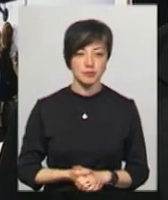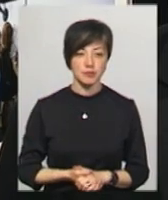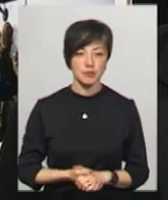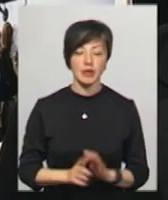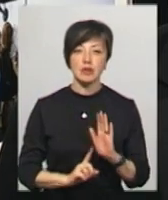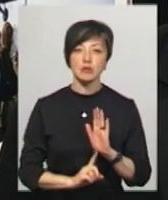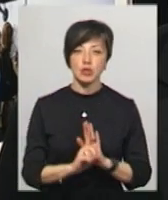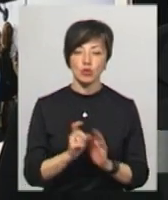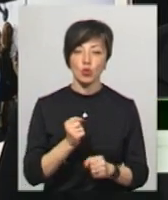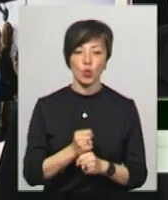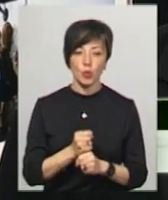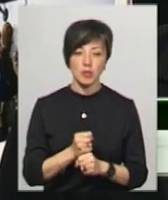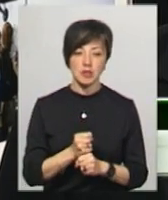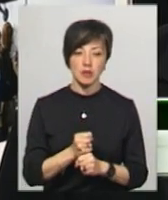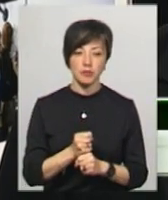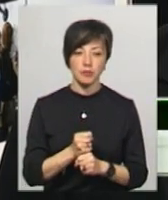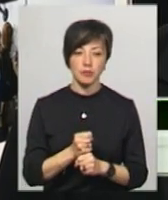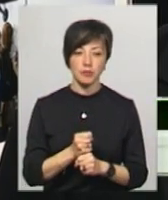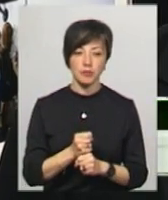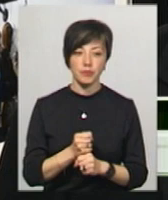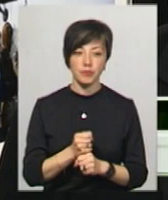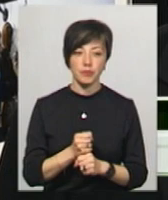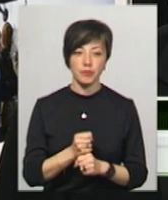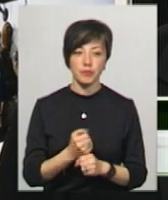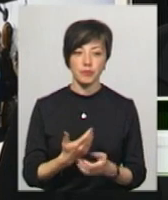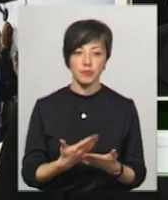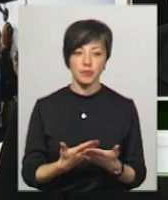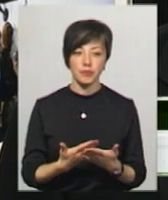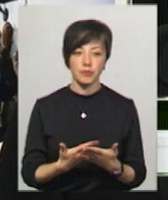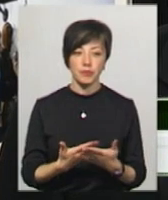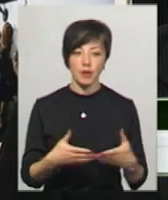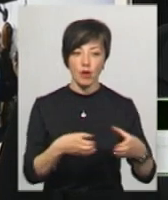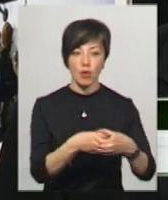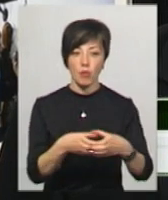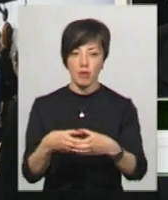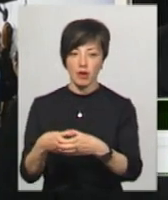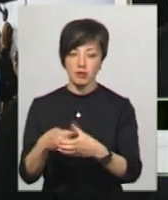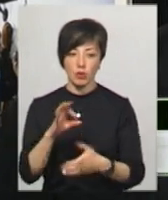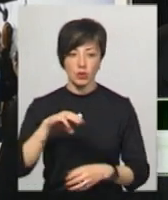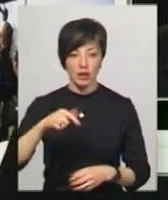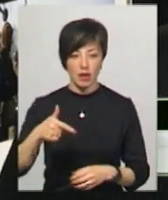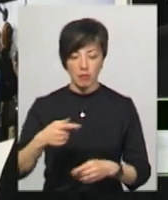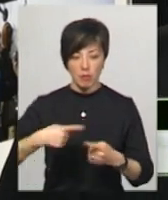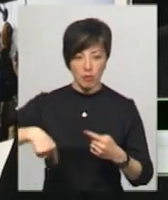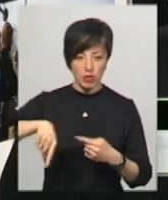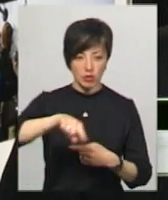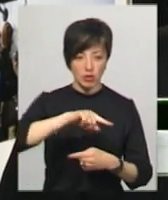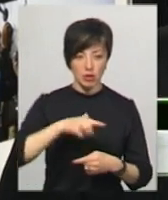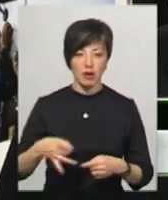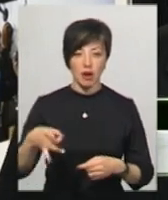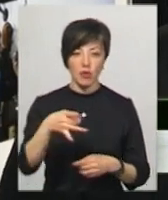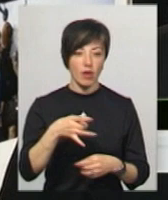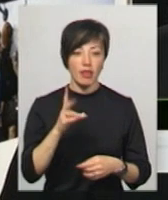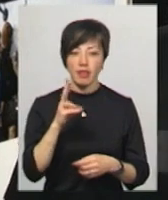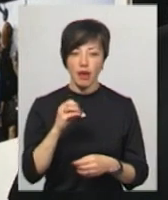Спочатку робиться громади і по їх межах проходять райони.